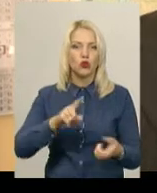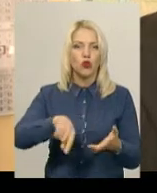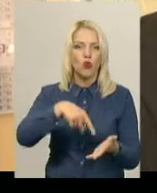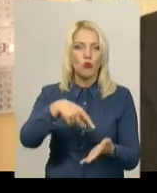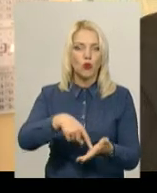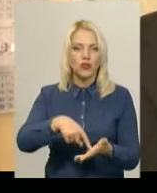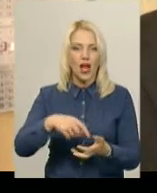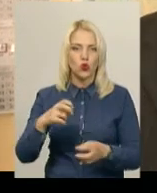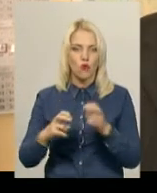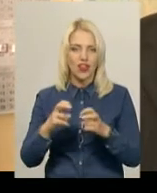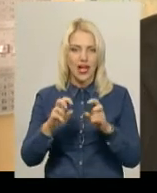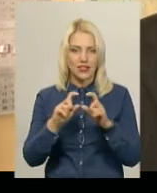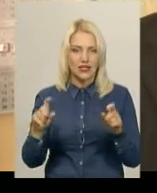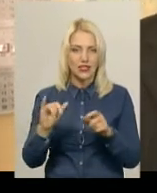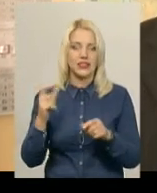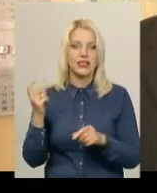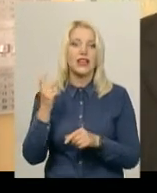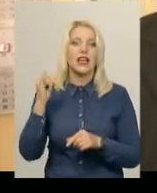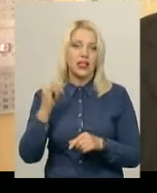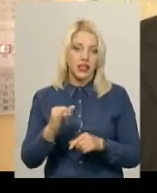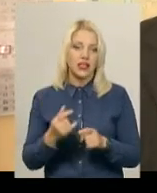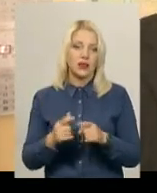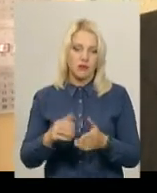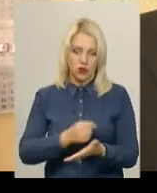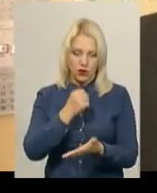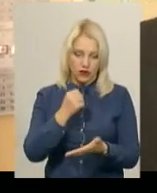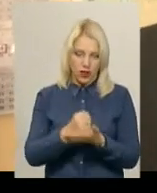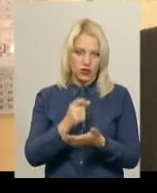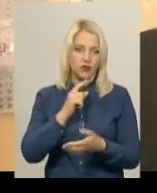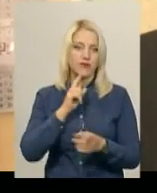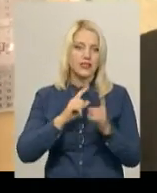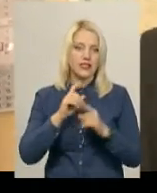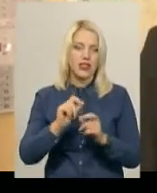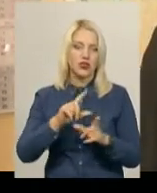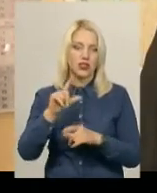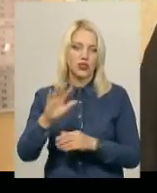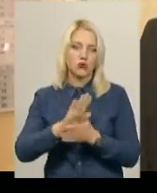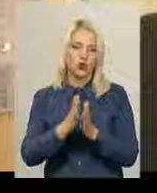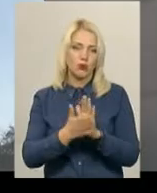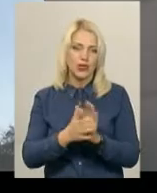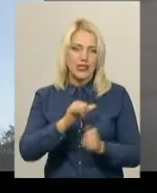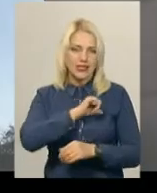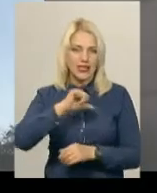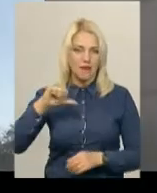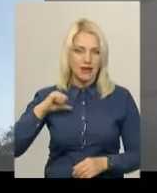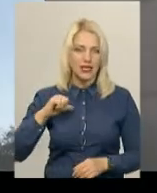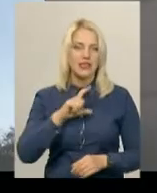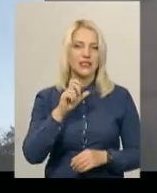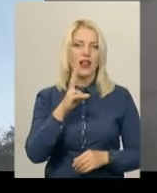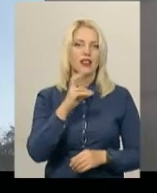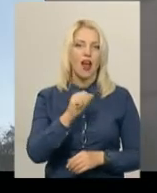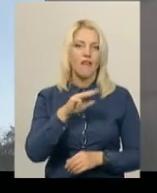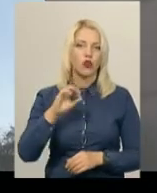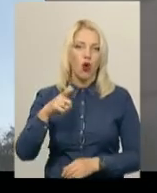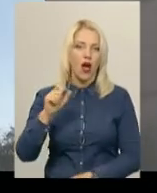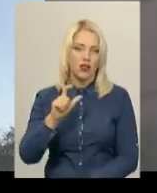'яти днів ми оформляємо акти прийома-передачі, затверджуємо сесію, їдемо і домовляємося на самі знак «Нафтогазу». Світлана Поробок, Віктор Кривий,